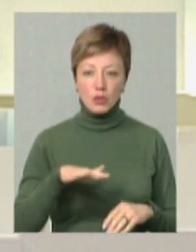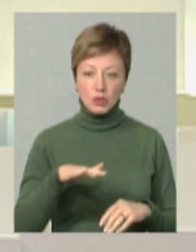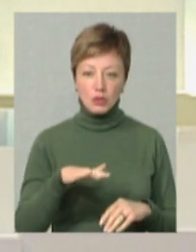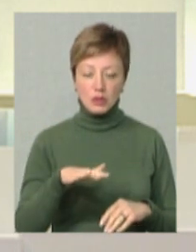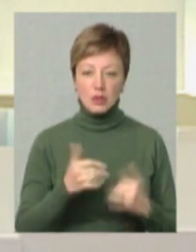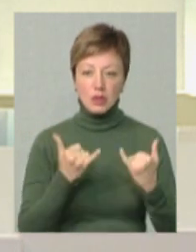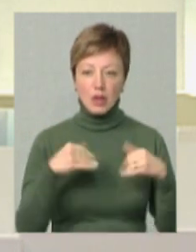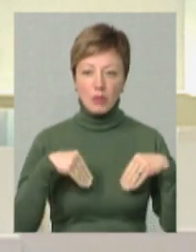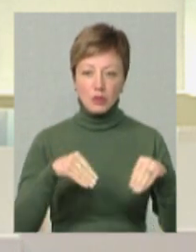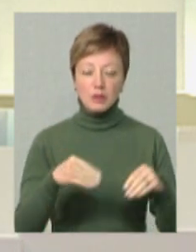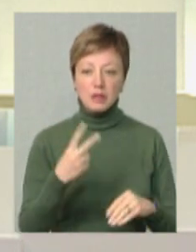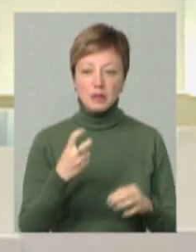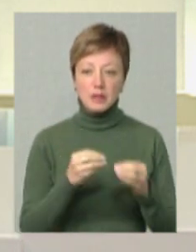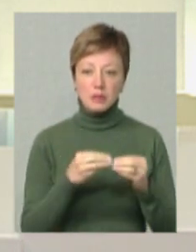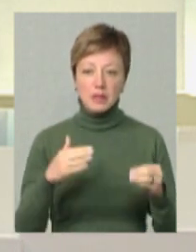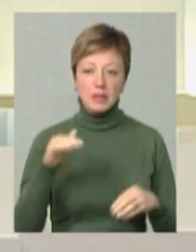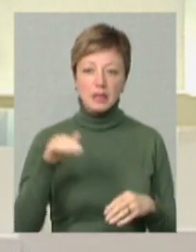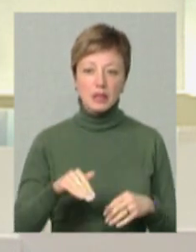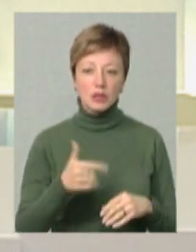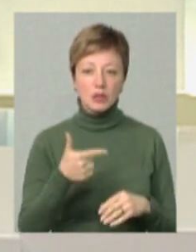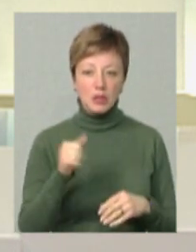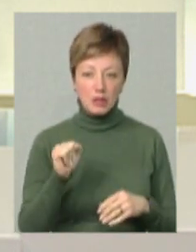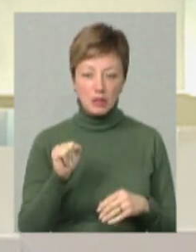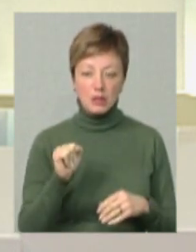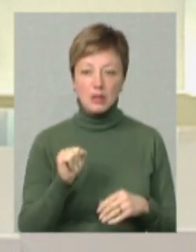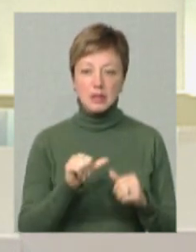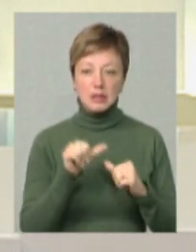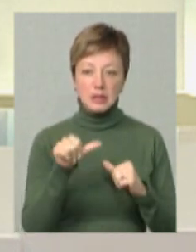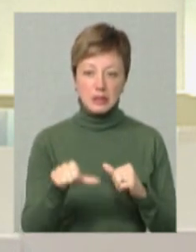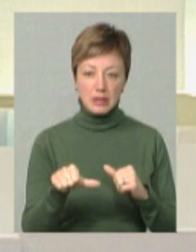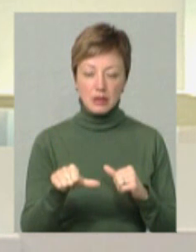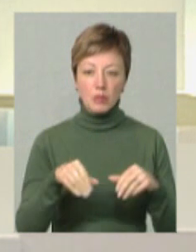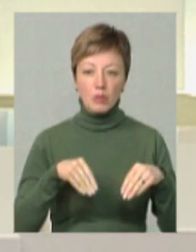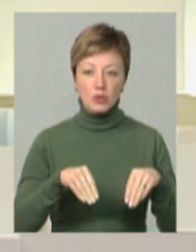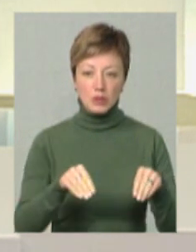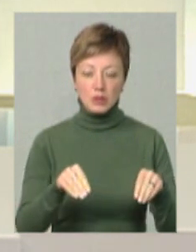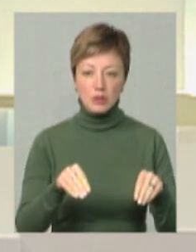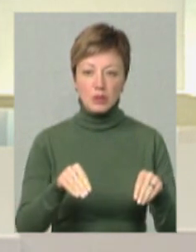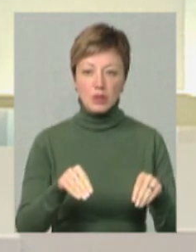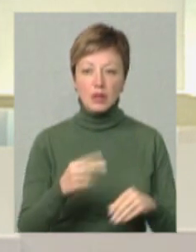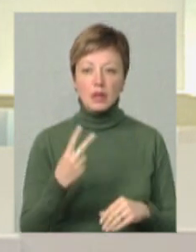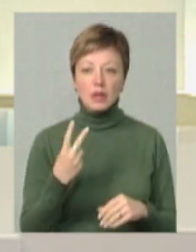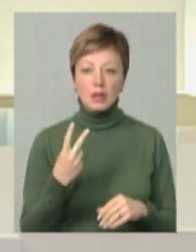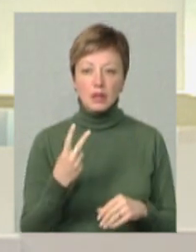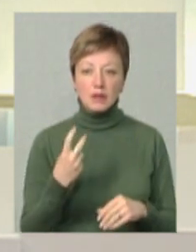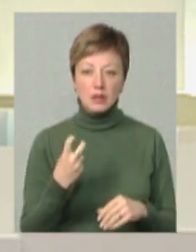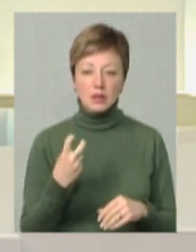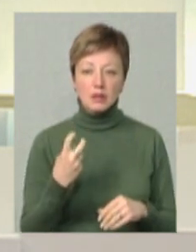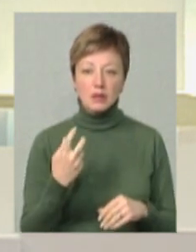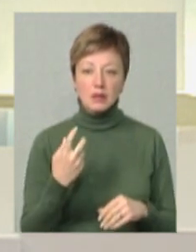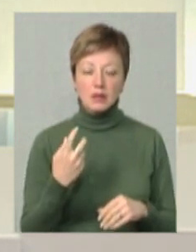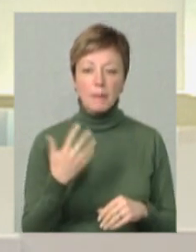для посіву 215 тисяч гектарів, з них засіяно 55